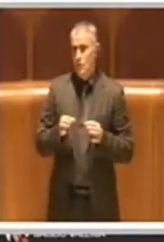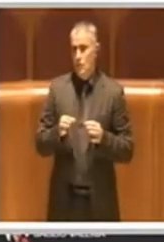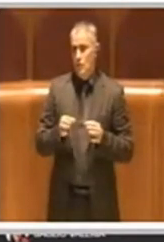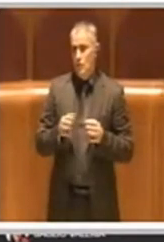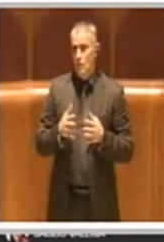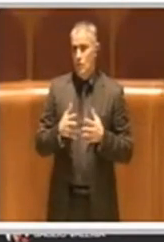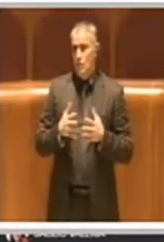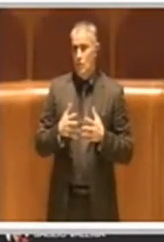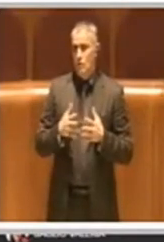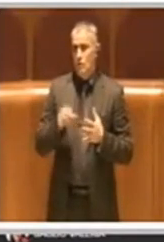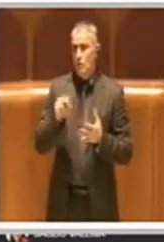5 Stelle grazie